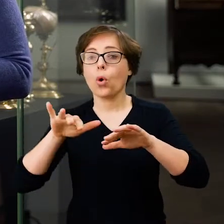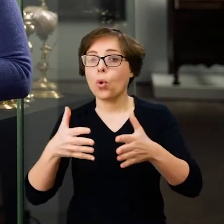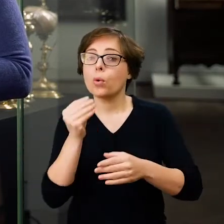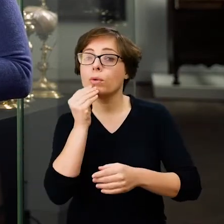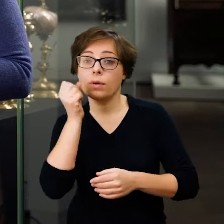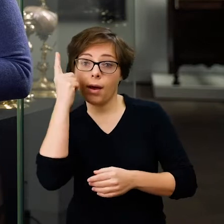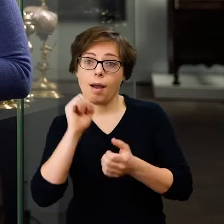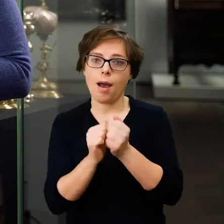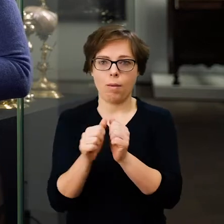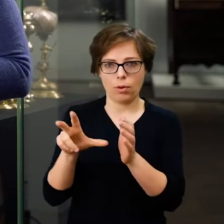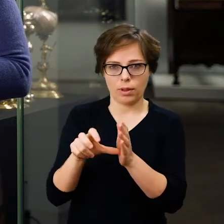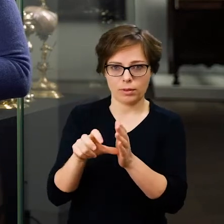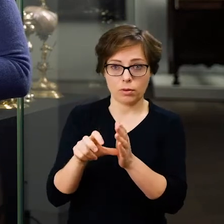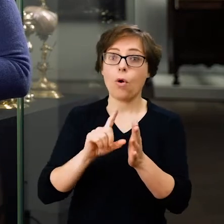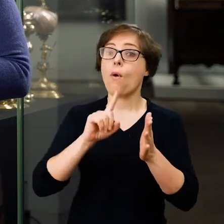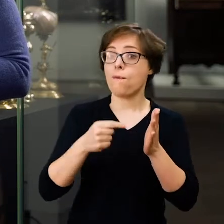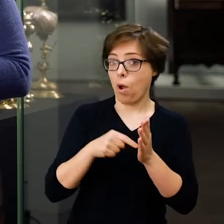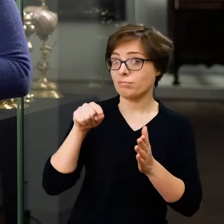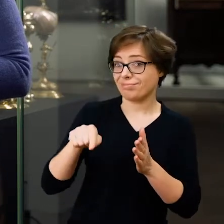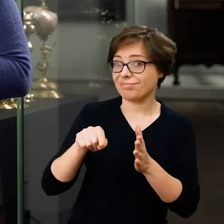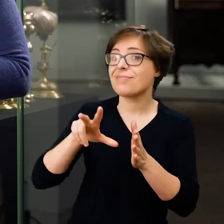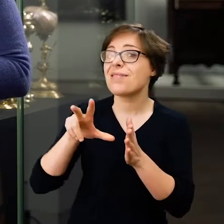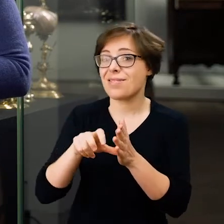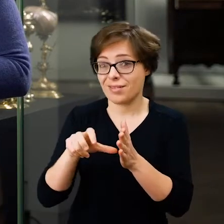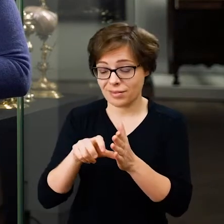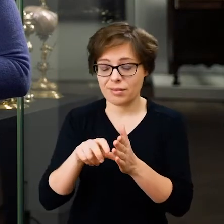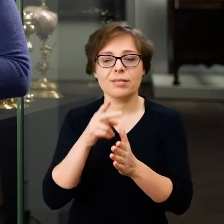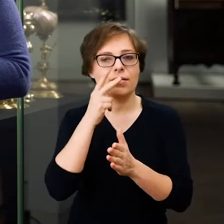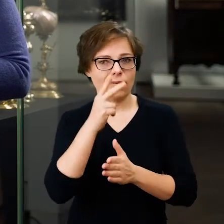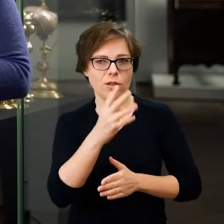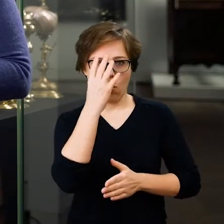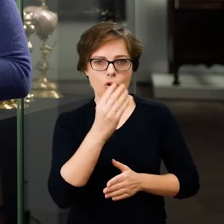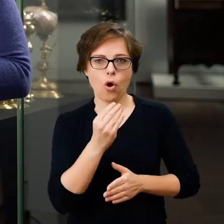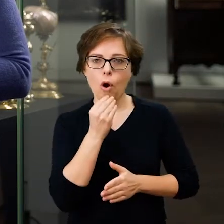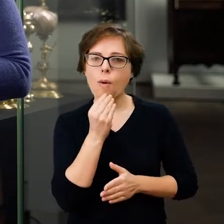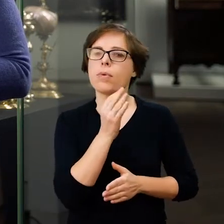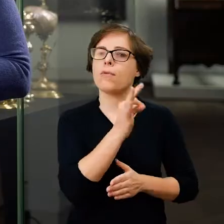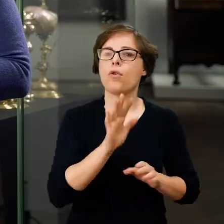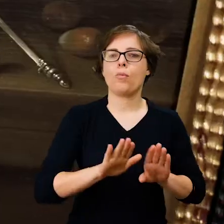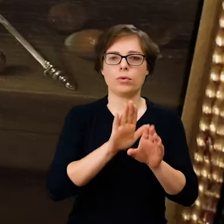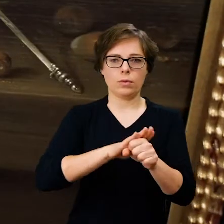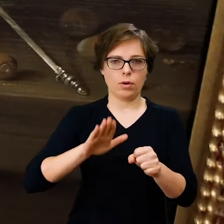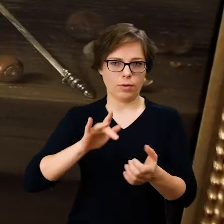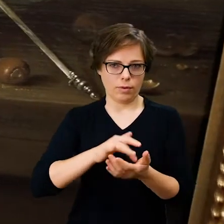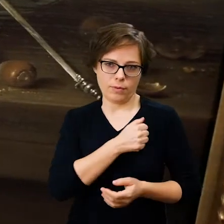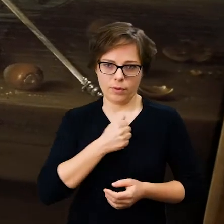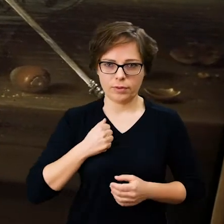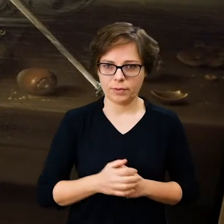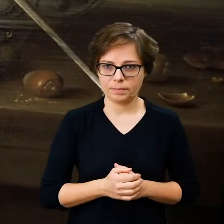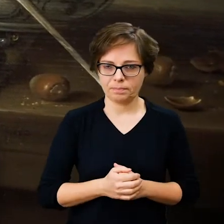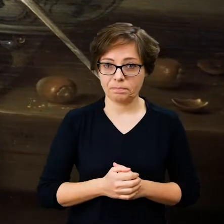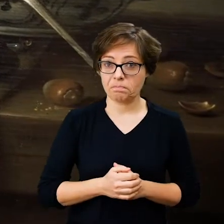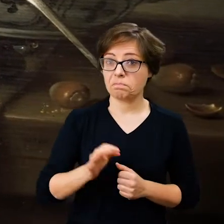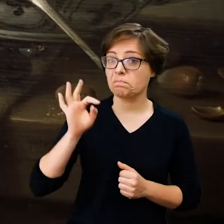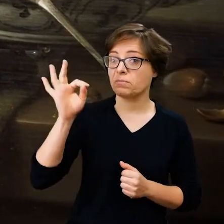desery. I właśnie taki deser jest przedstawiony na obrazie w Muzeum Narodowym w Warszawie. Spoglądając na obraz